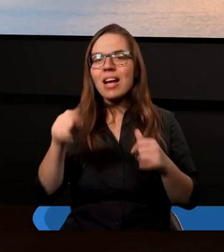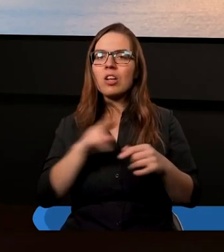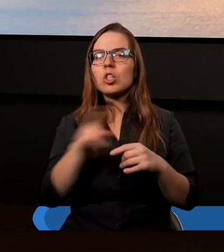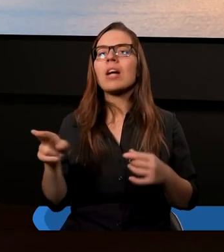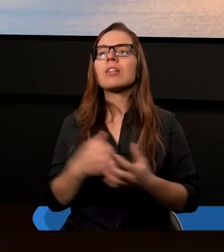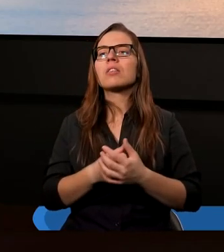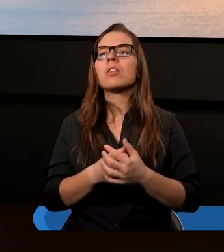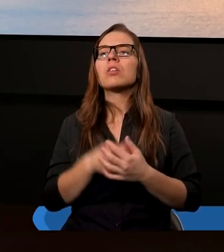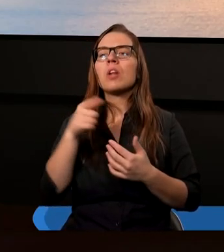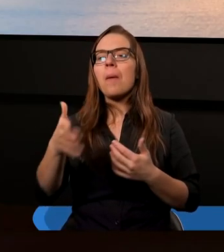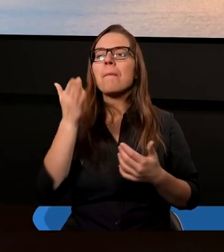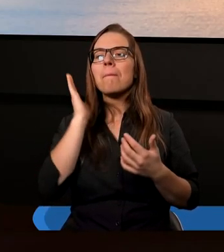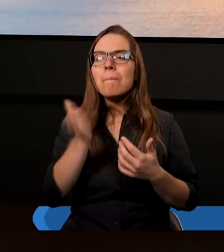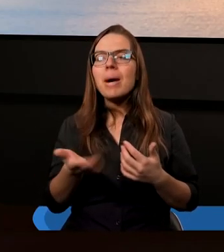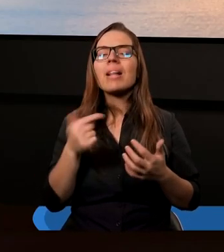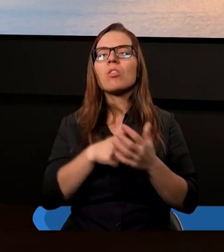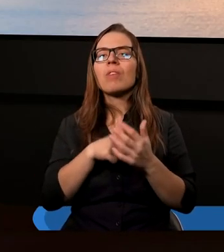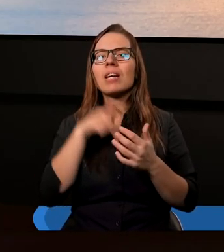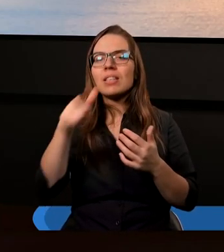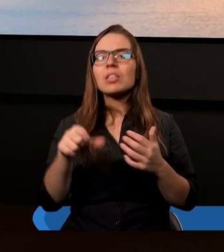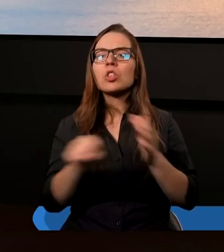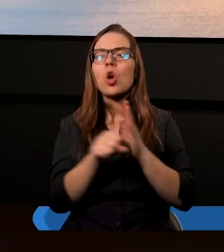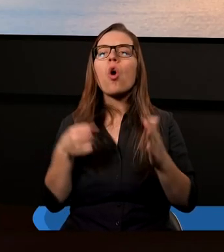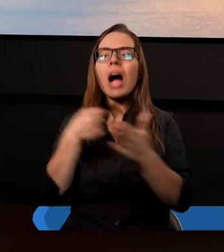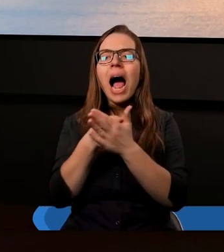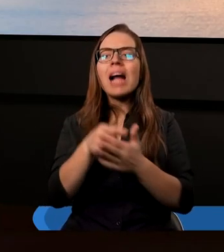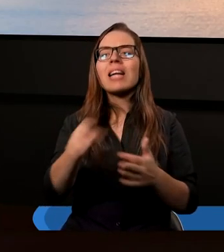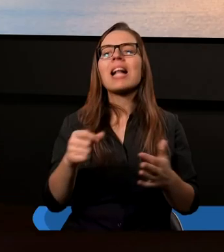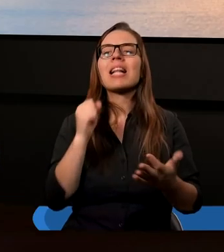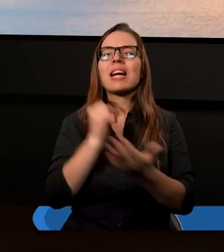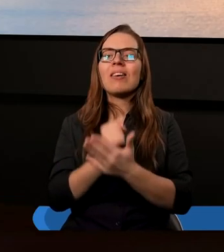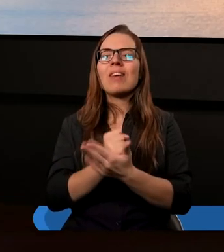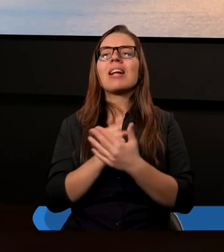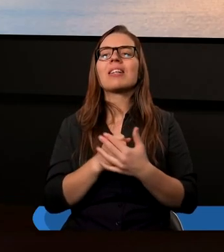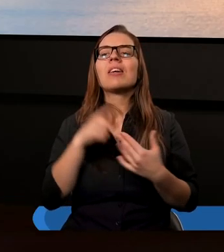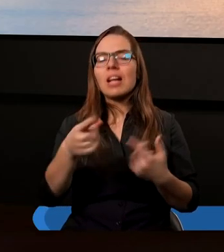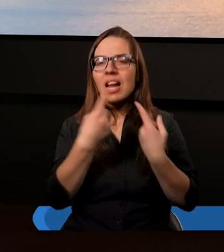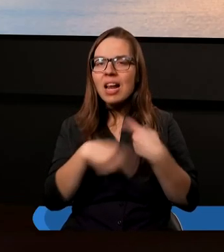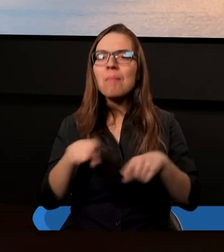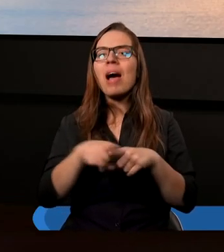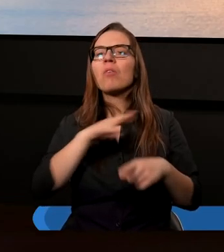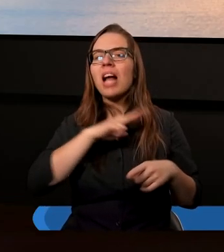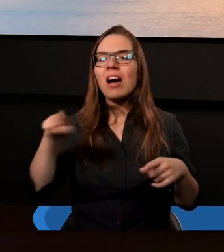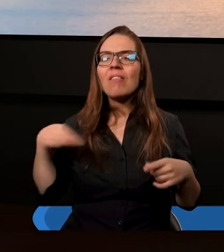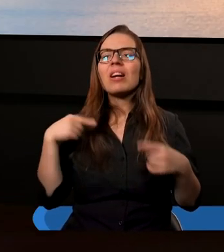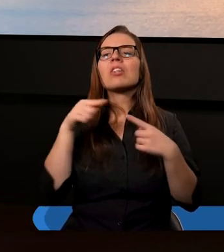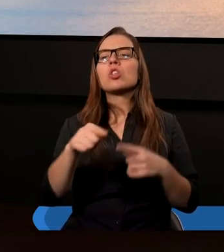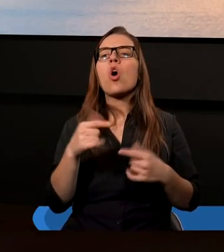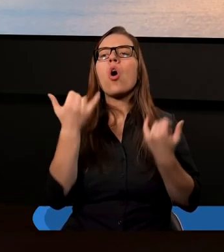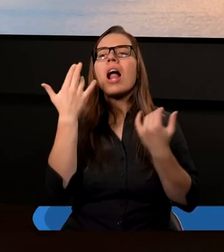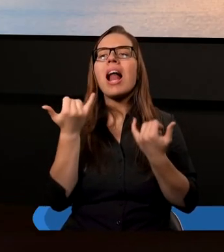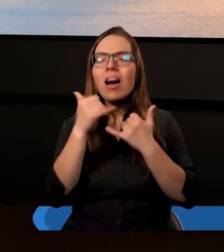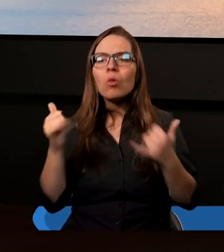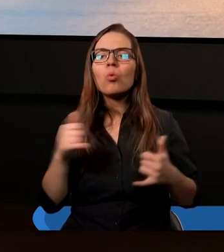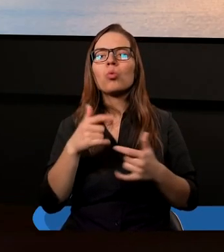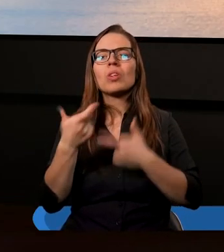Właśnie pod tym względem Chrystus dokańcza, inaczej mówiąc, spełnia w nas to inne rozumienie, czy